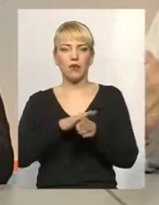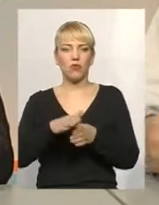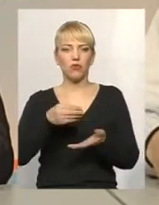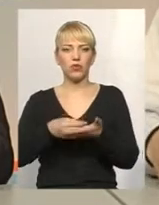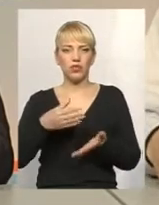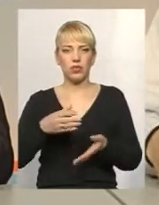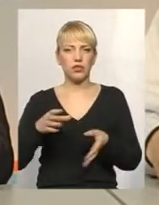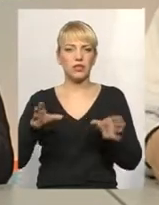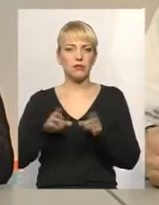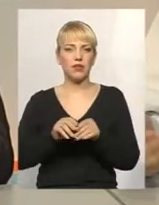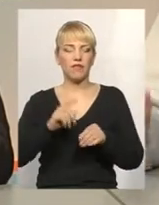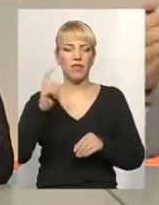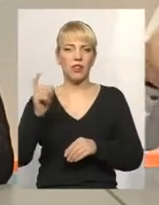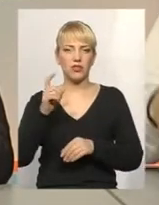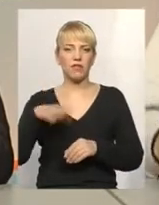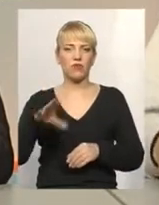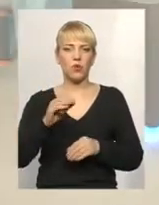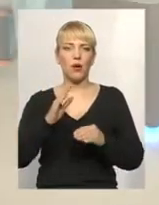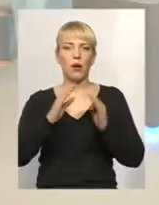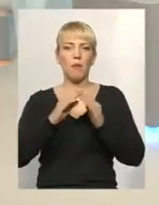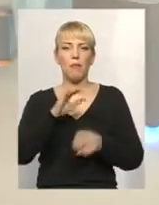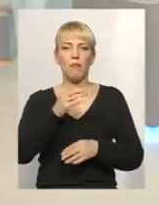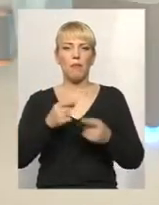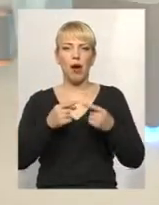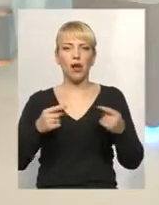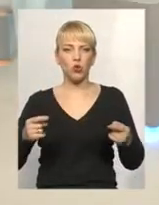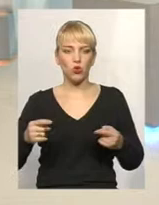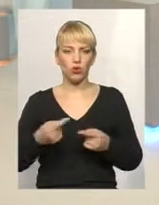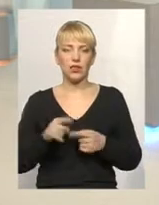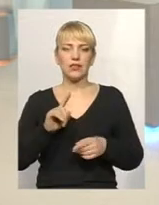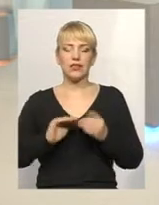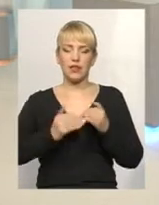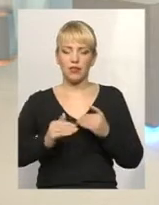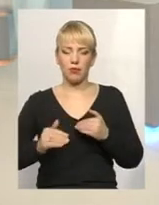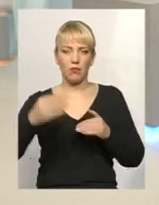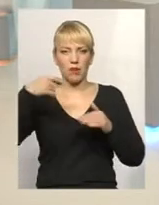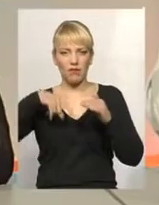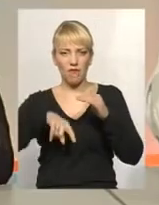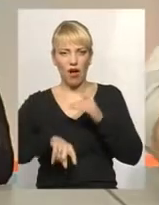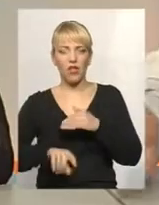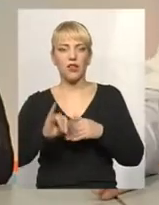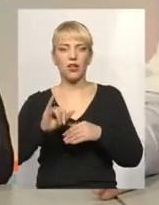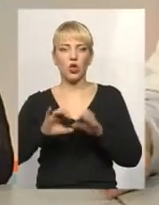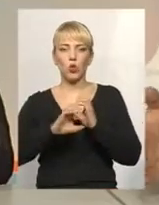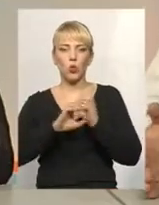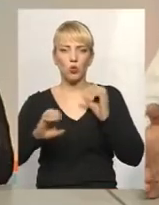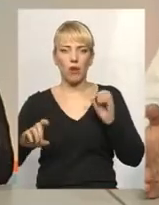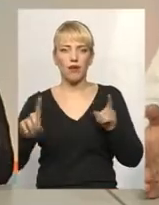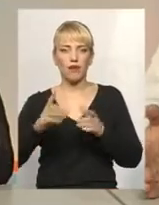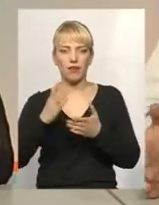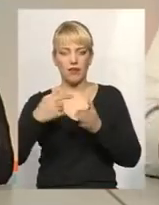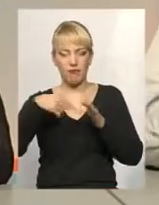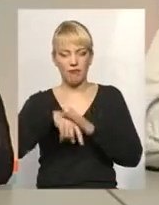усього спільного майна. Це як і сходинкова клітка, як і дах, як і підвал, як і та труба, яка йде в